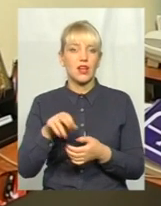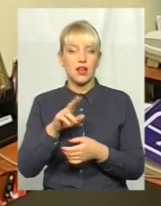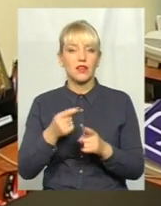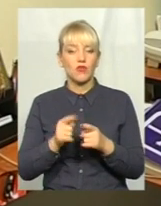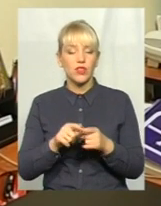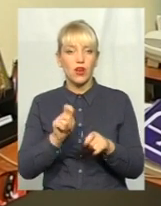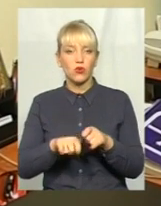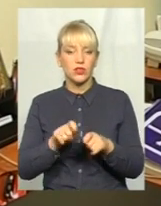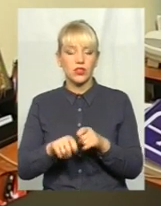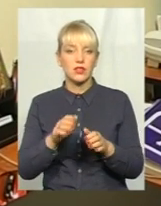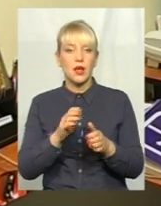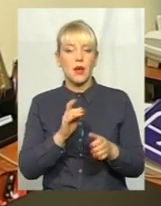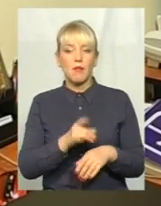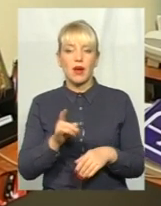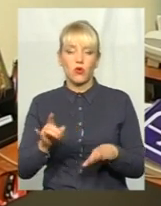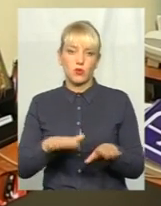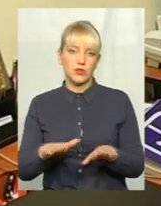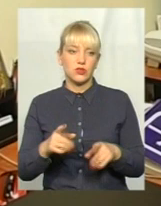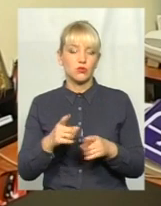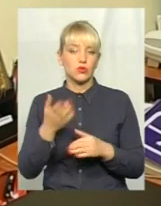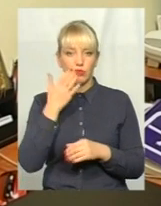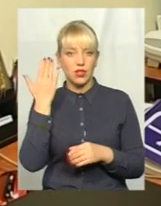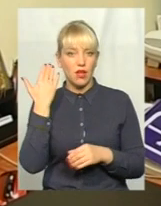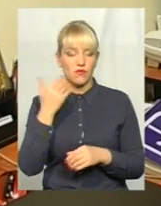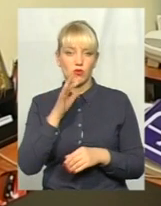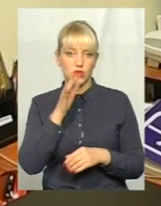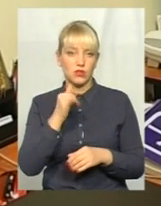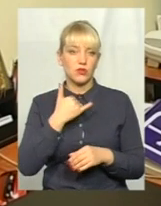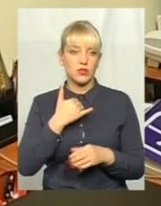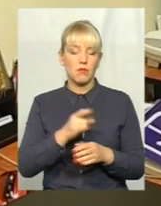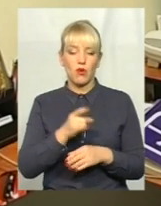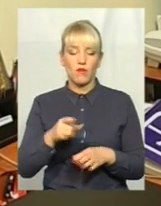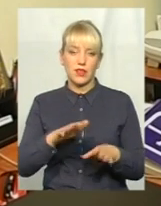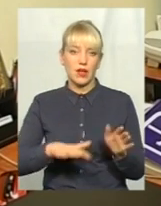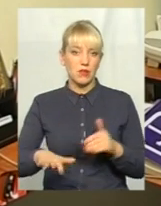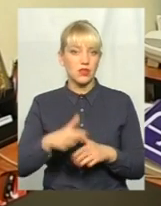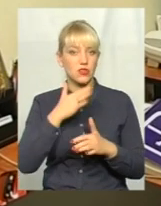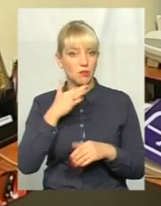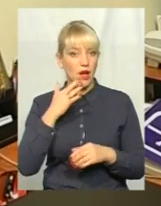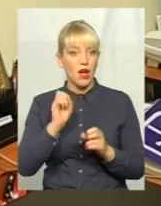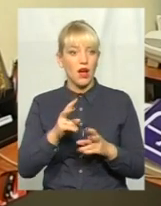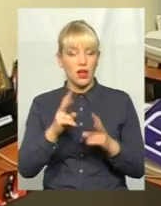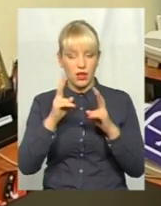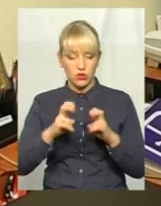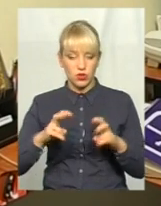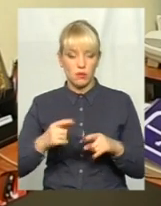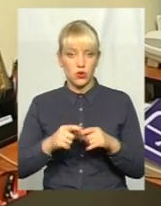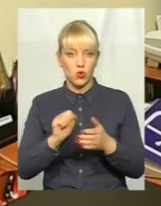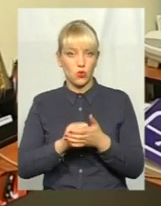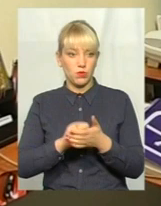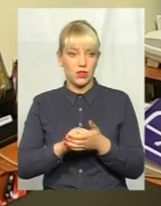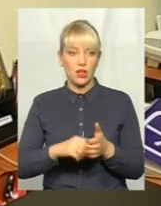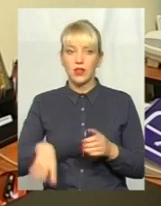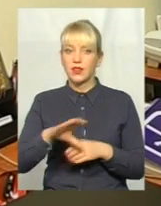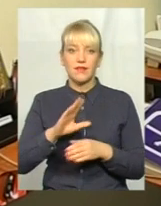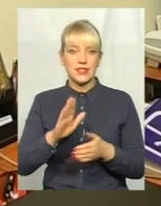контролює наявність паркомісць. Тому що до недавнього часу в нас було паркувальних метанчиків багато, а як розібралися, то документально вони не всі